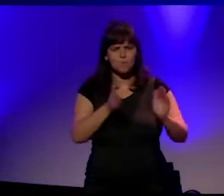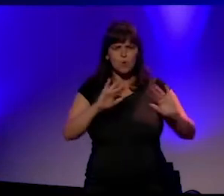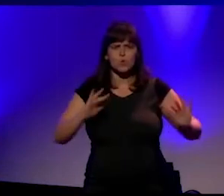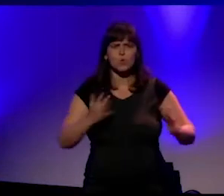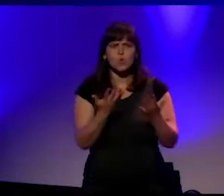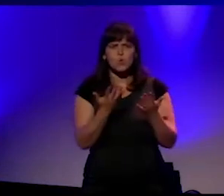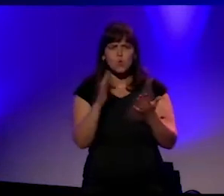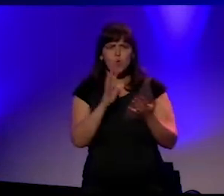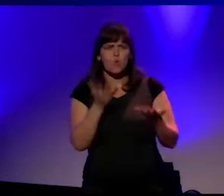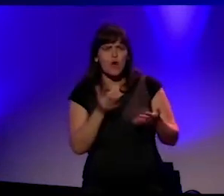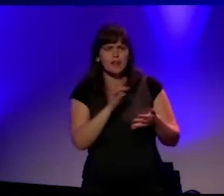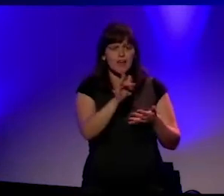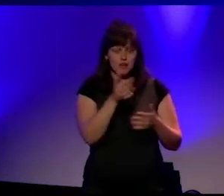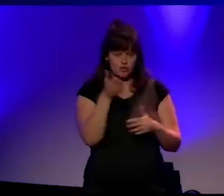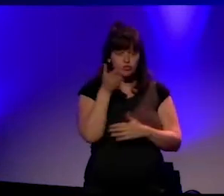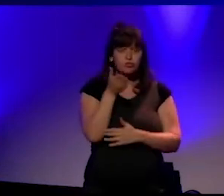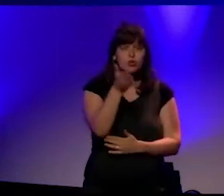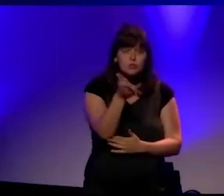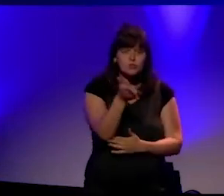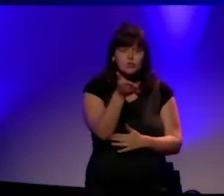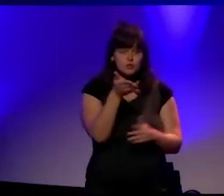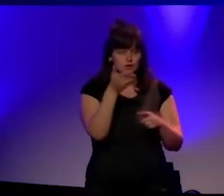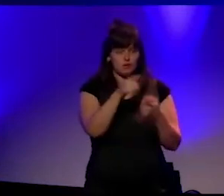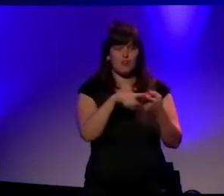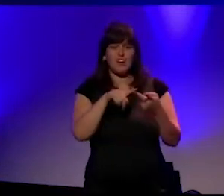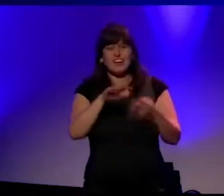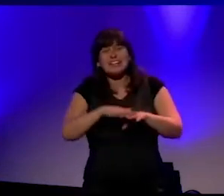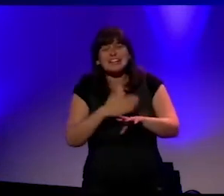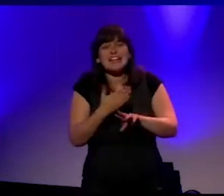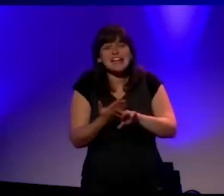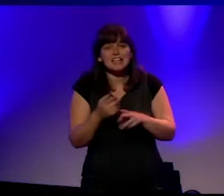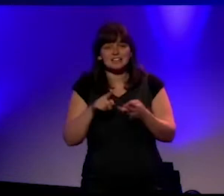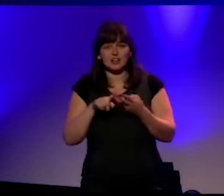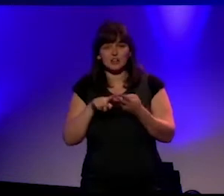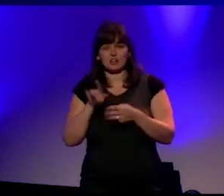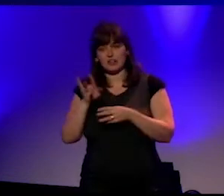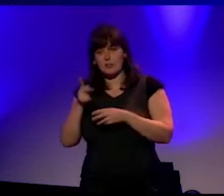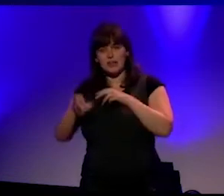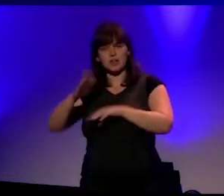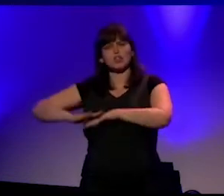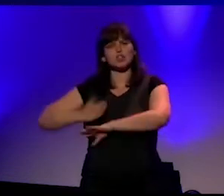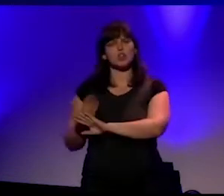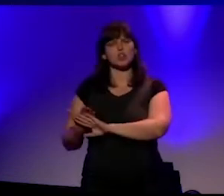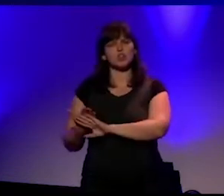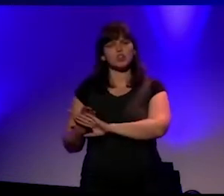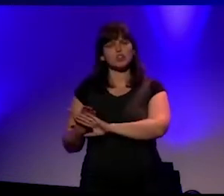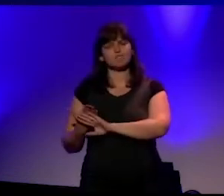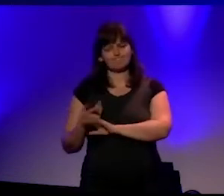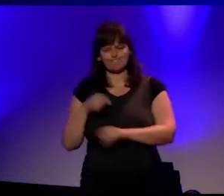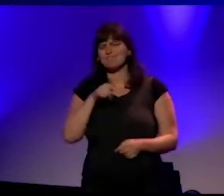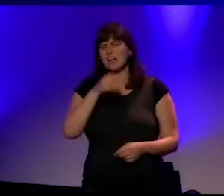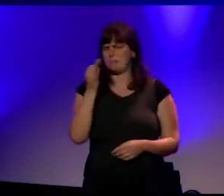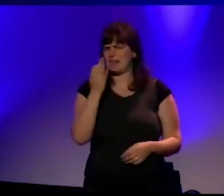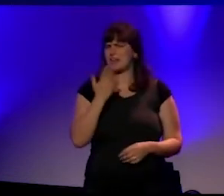Een pad van de toekomst, van heling en van herstel. En die vraag is belangrijk, want op het